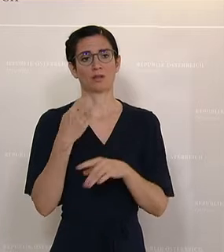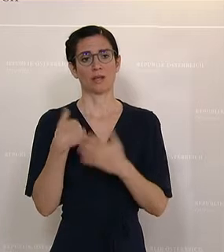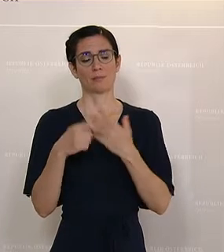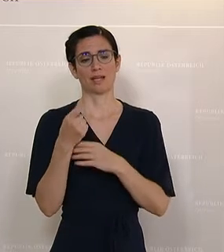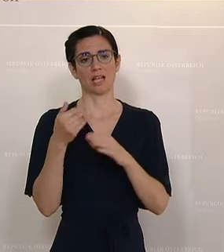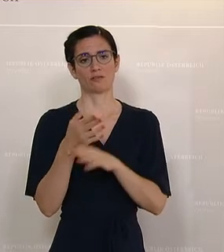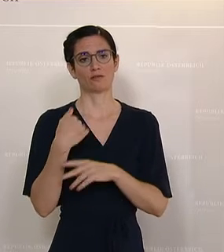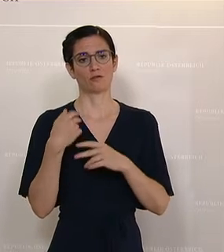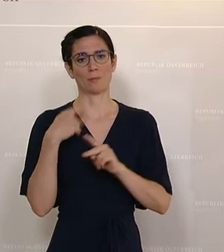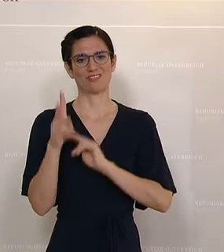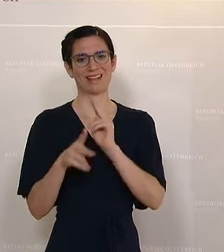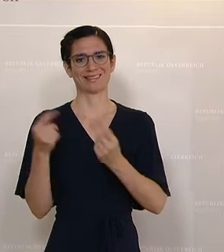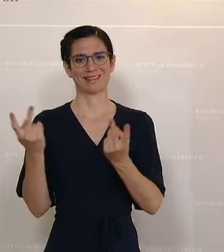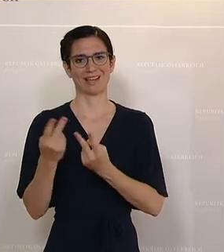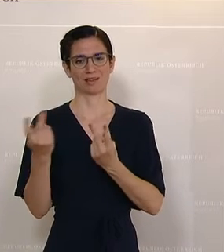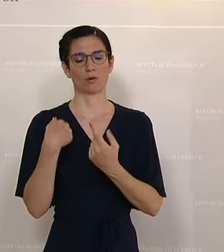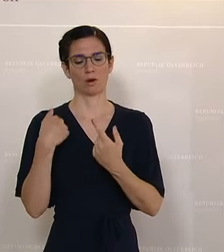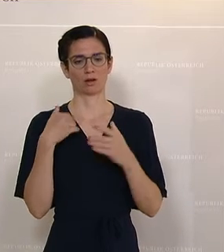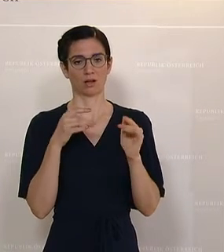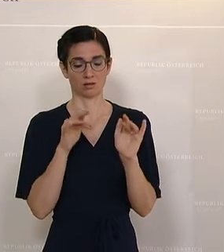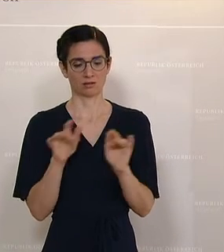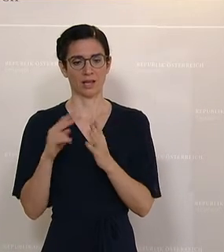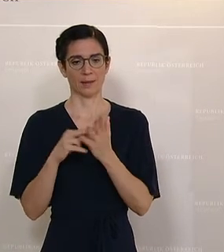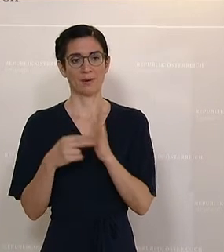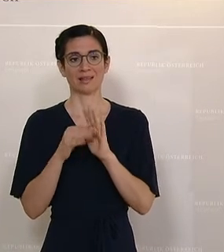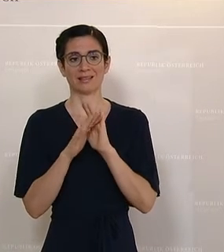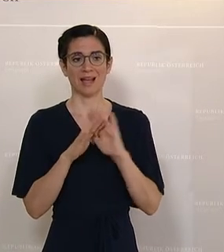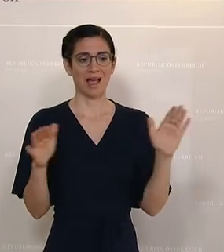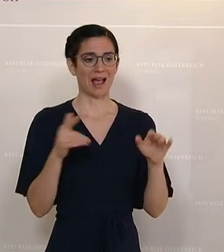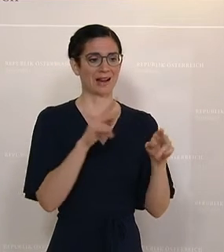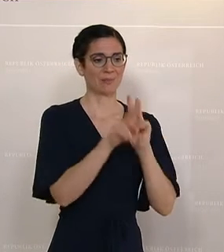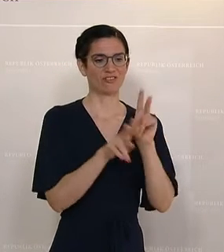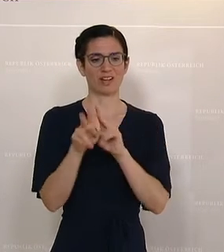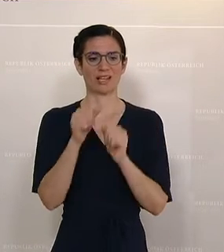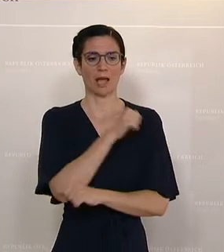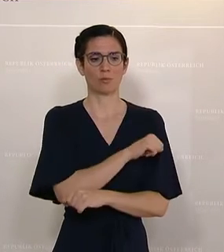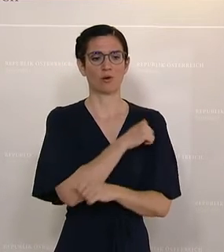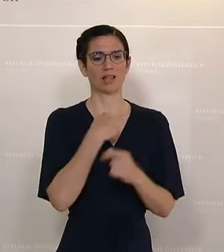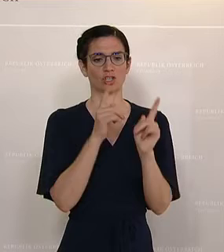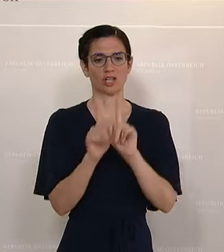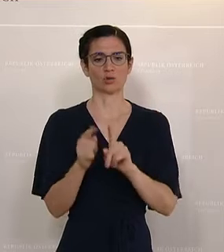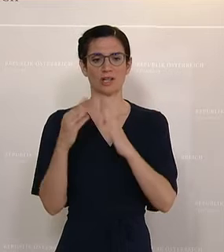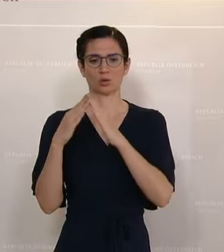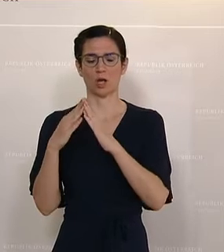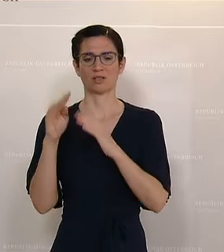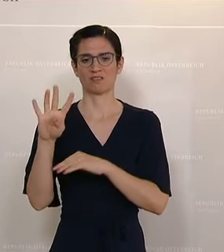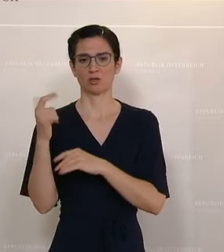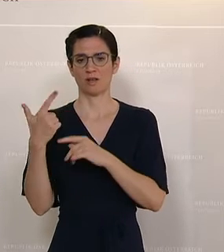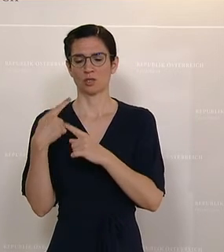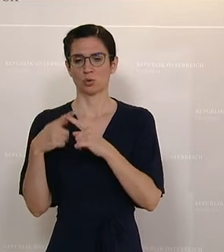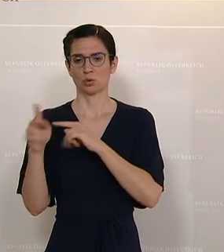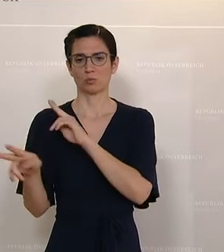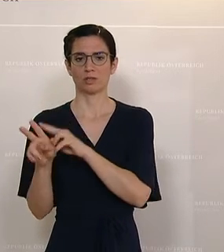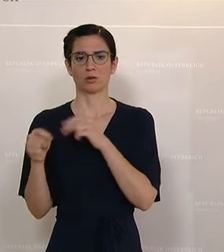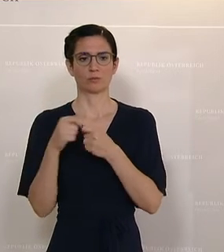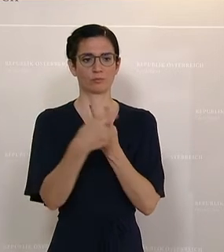steht. Uns ist klar, das war auch die Absicht, alle Säulen der Pflege ambulant, stationär, zu Hause, 24-Stunden-Betreuung